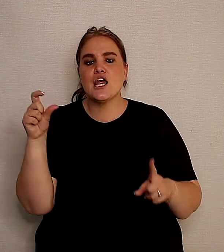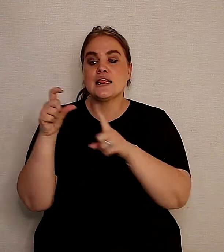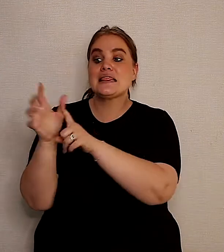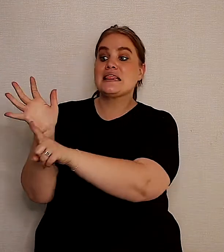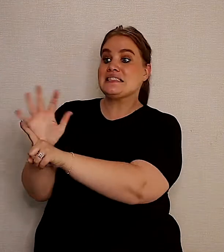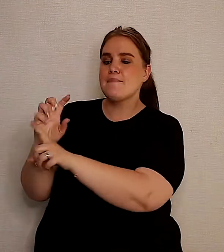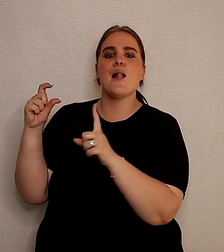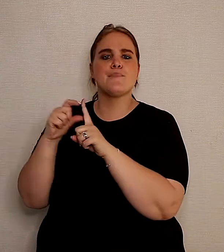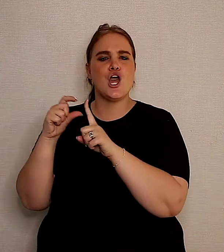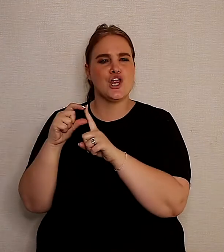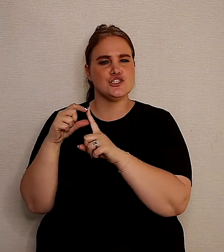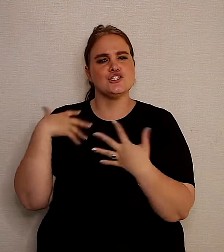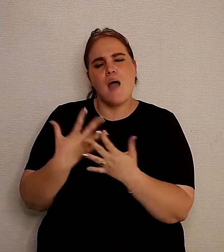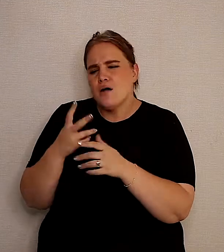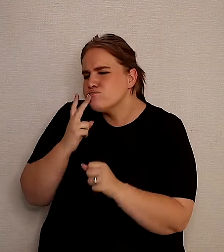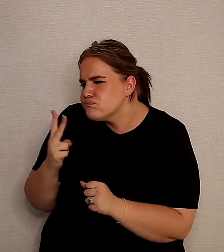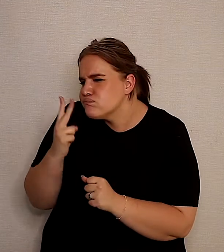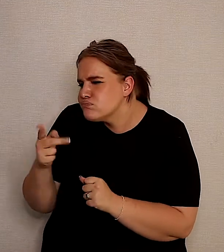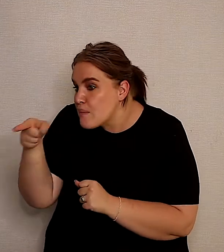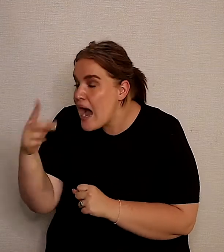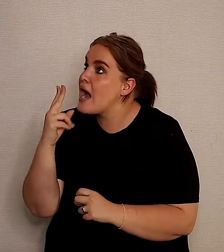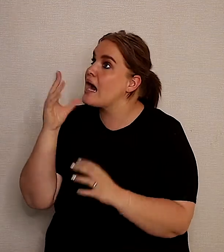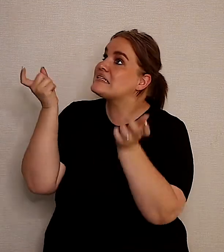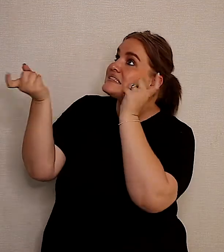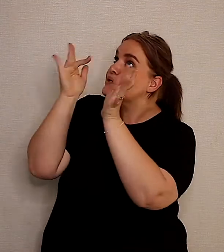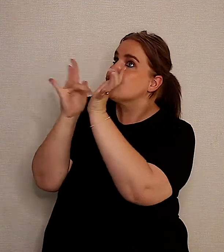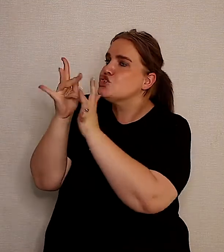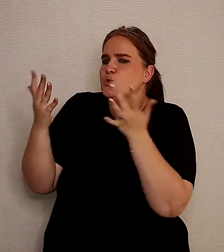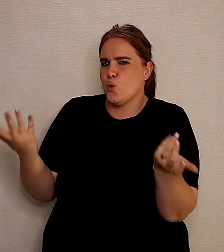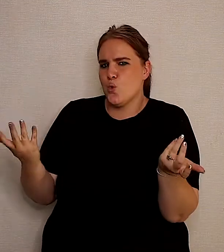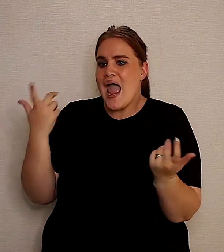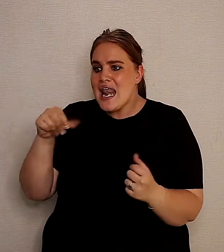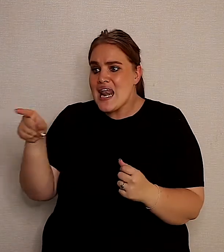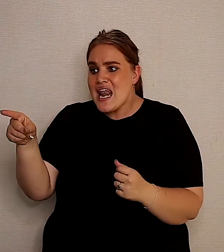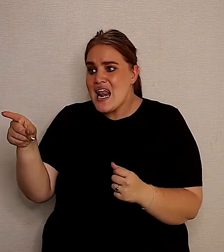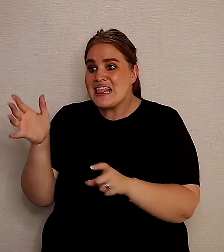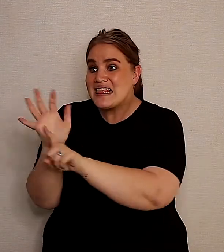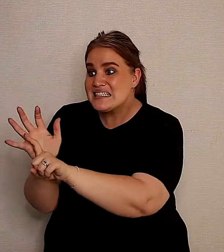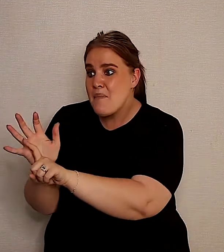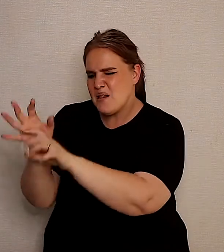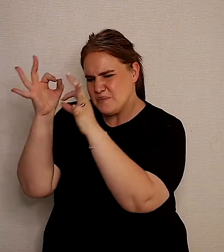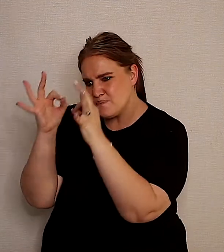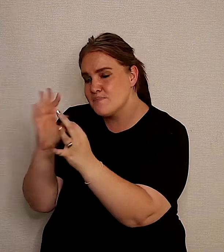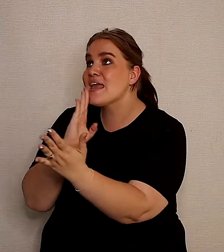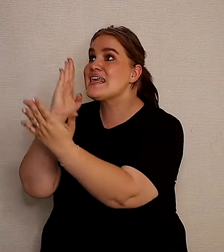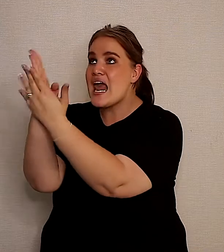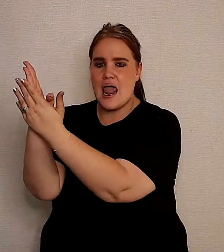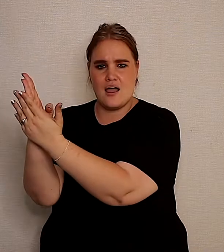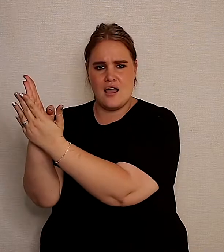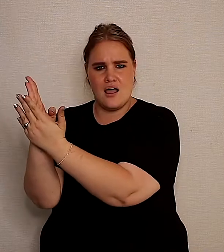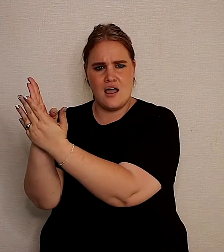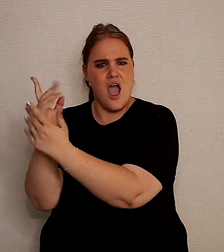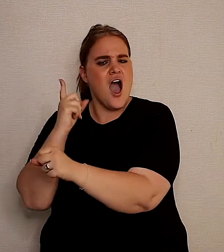Petrus. Sondag, dier die week kere wat hy met Jesus gepraat het. En Petrus was eerlik, al het hy nie altyd die antwoorde gehad nie,